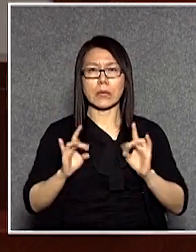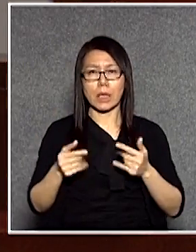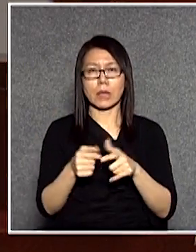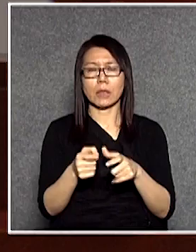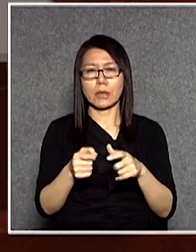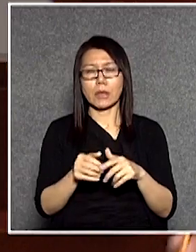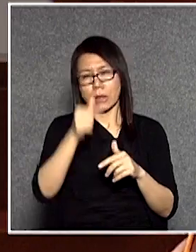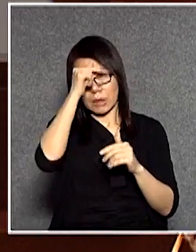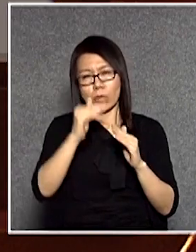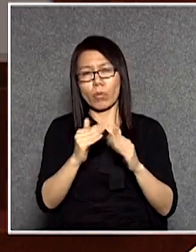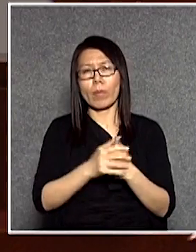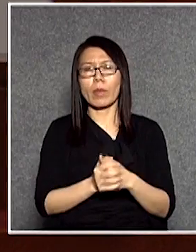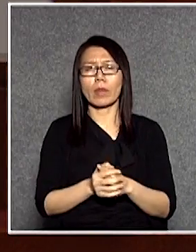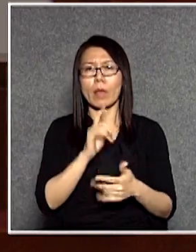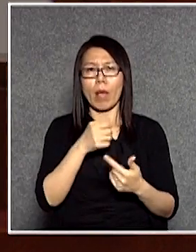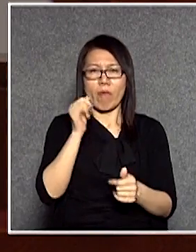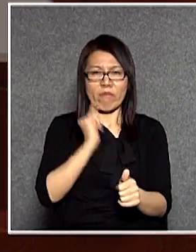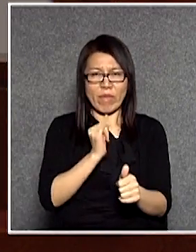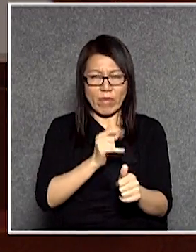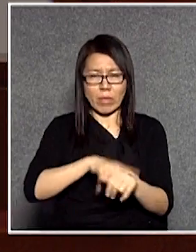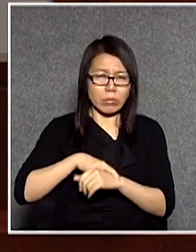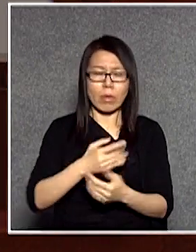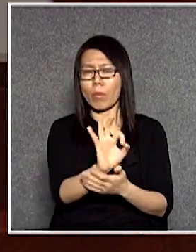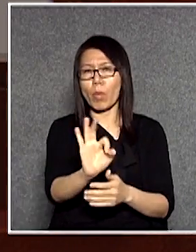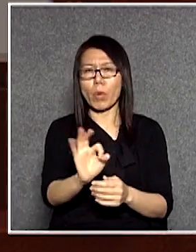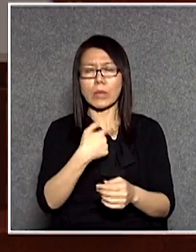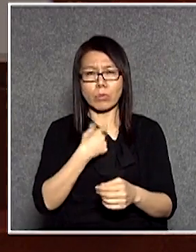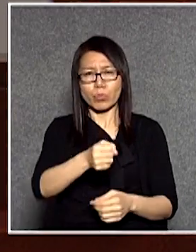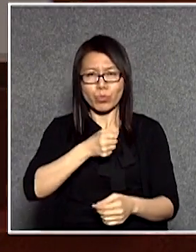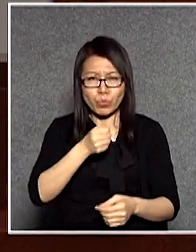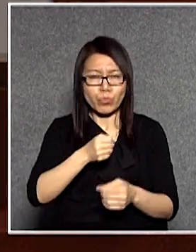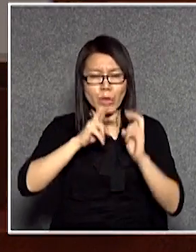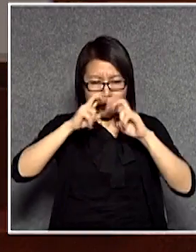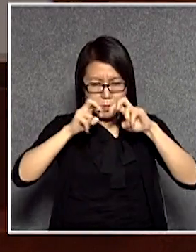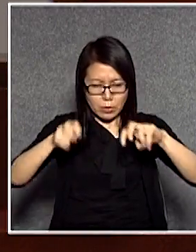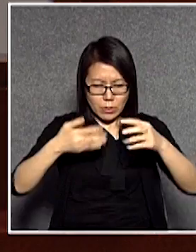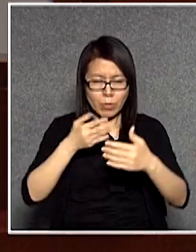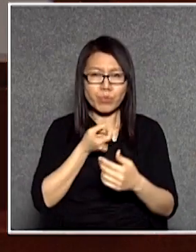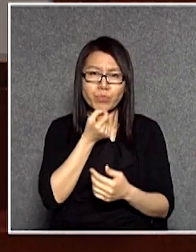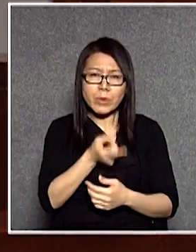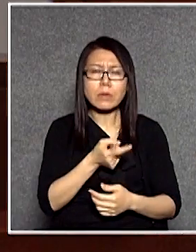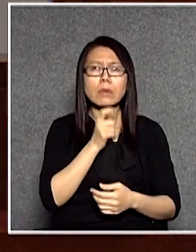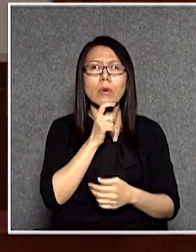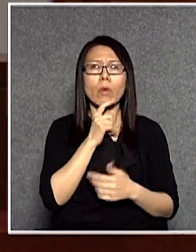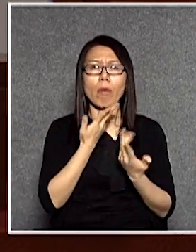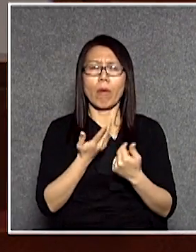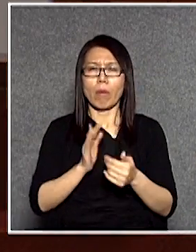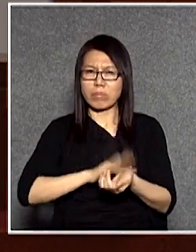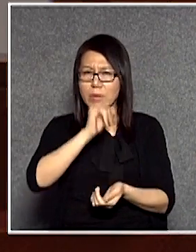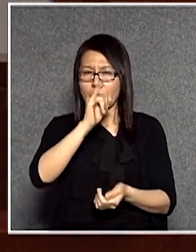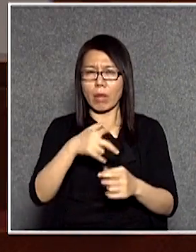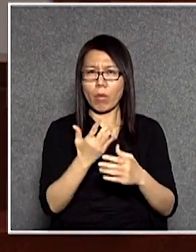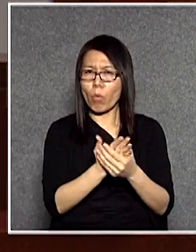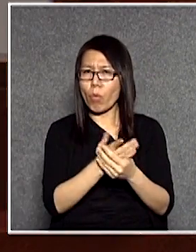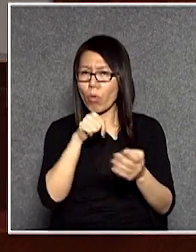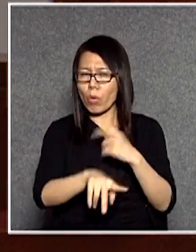沒有檢控沒有罰款沒有主動公開事件要經過傳媒追查之後才去披露在一些違規的個案之中最